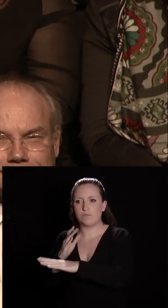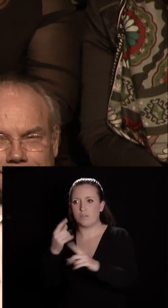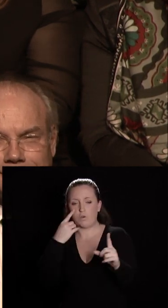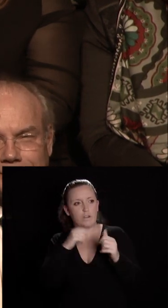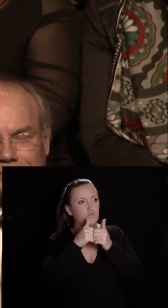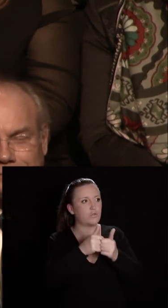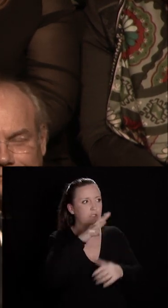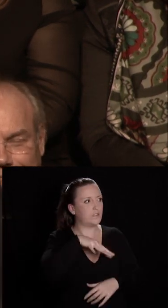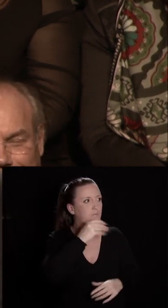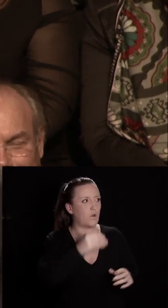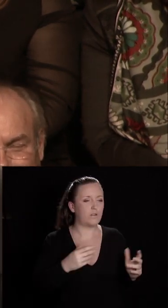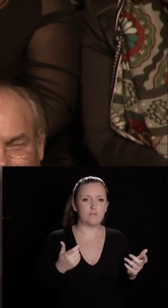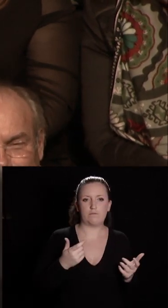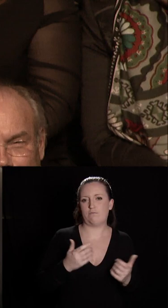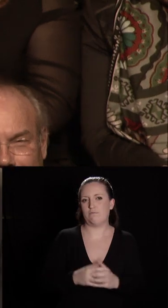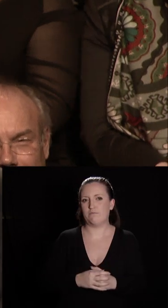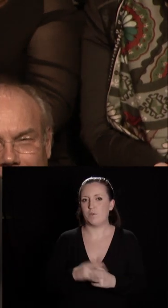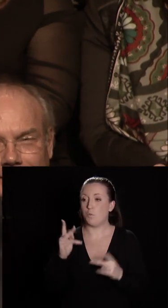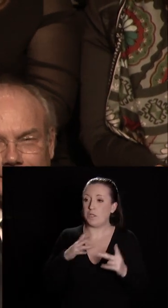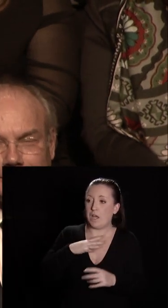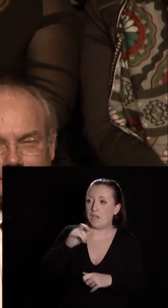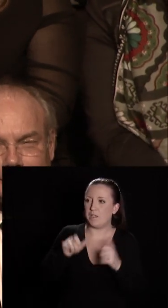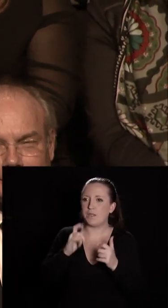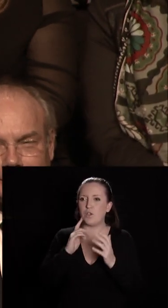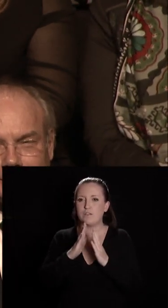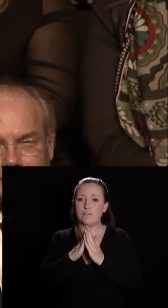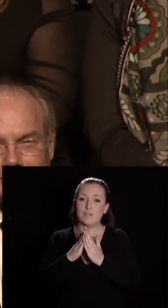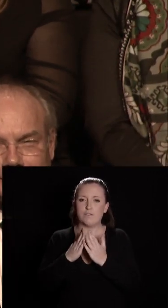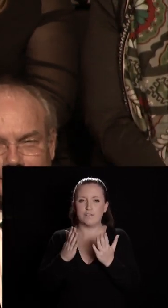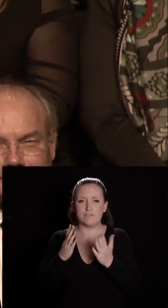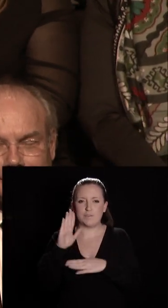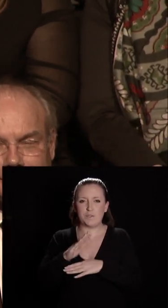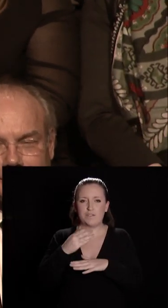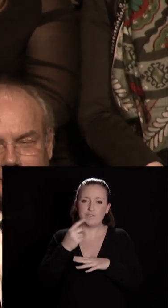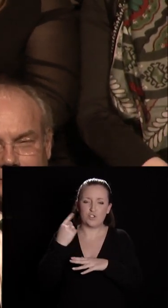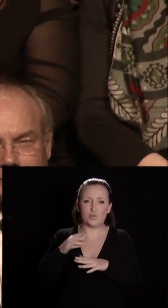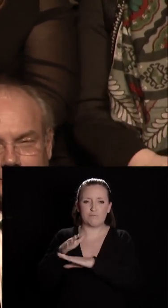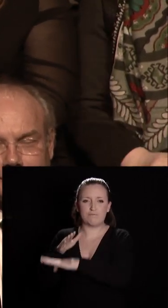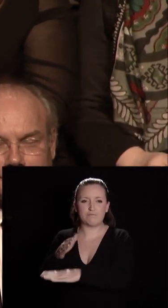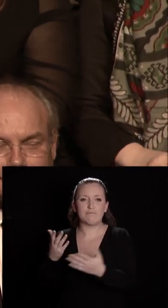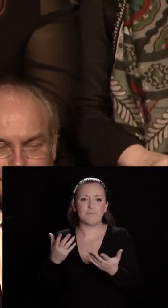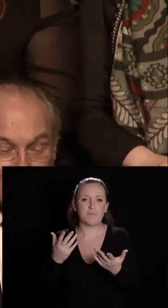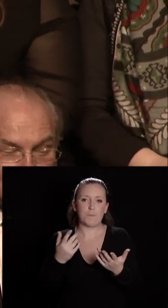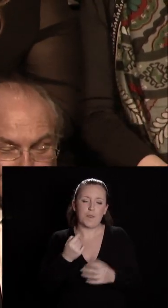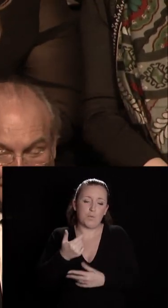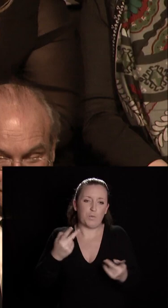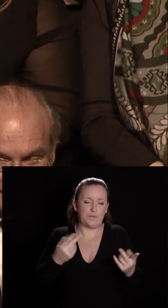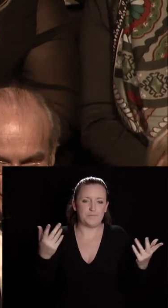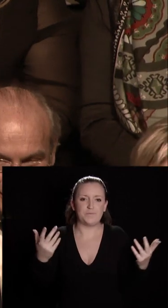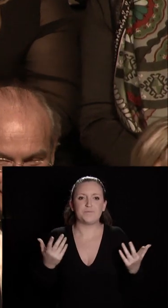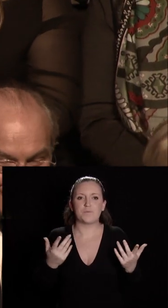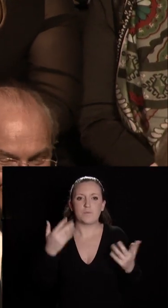suivez. Il y en a sûrement quelques-uns, ils ne pas très nombreux, dommage. Vous le savez, en tous les cas, l'enseignement supérieur